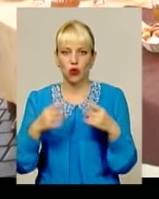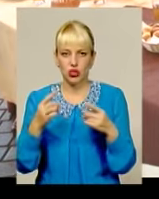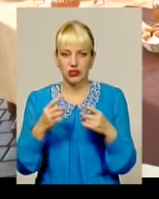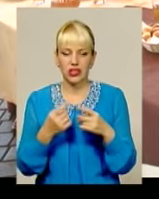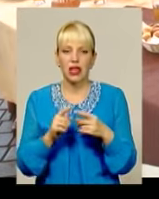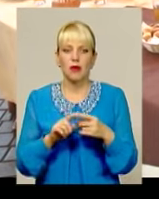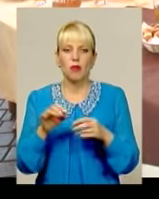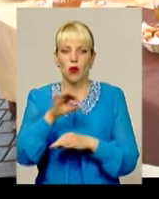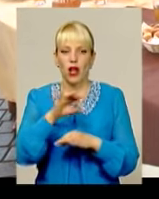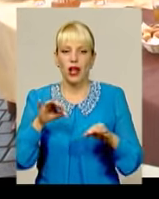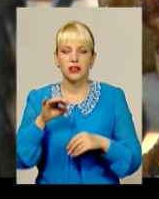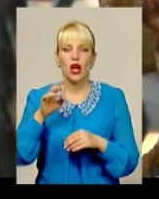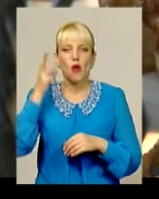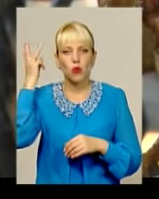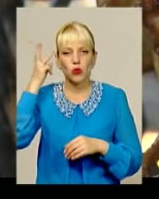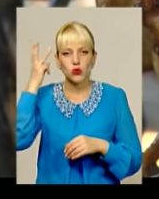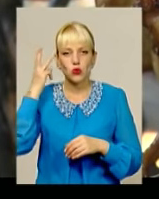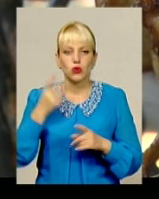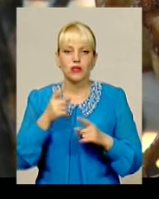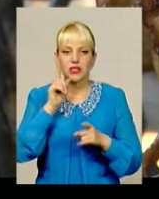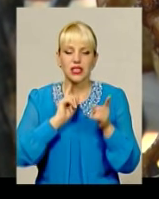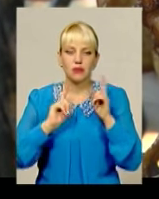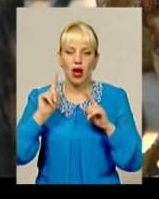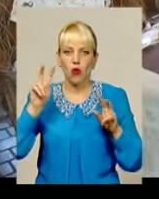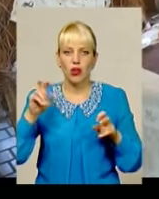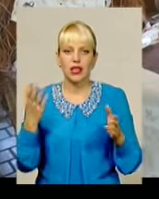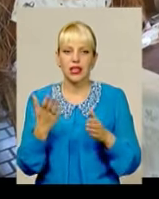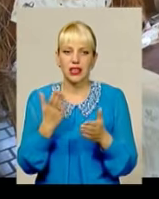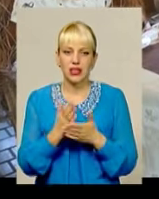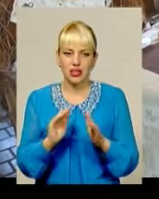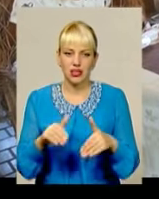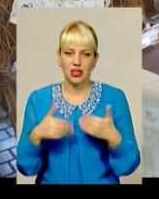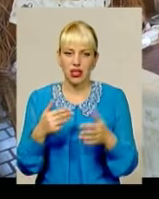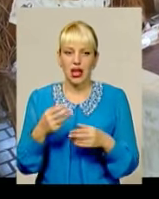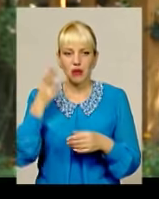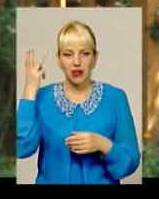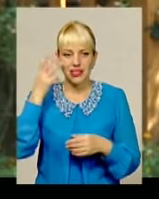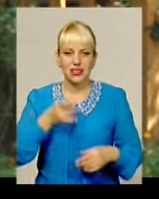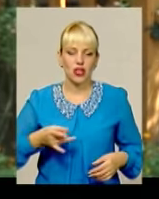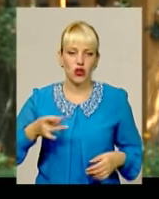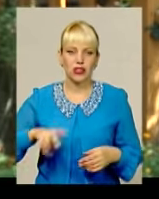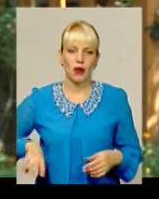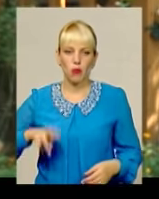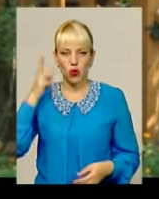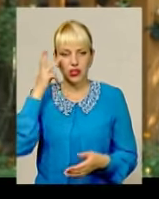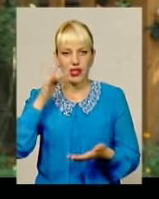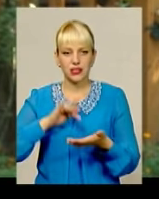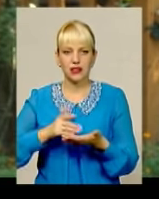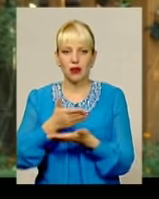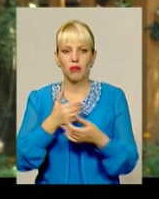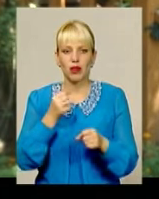смаколики», ініціатором створення якого стала Хмельницька регіональна дирекція «Поділля Центр». Ми робимо